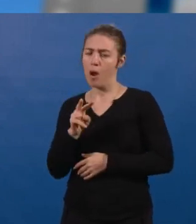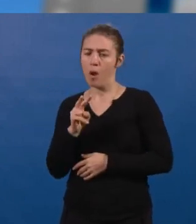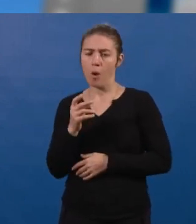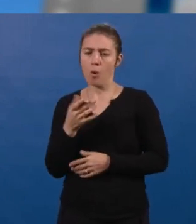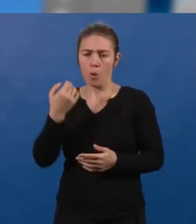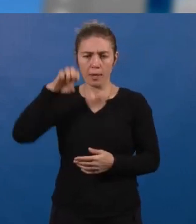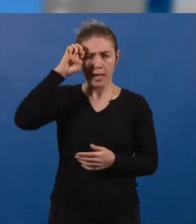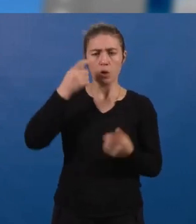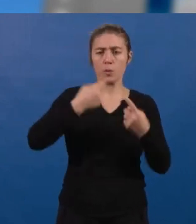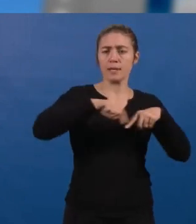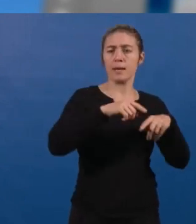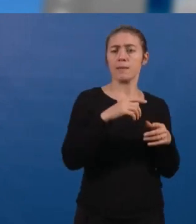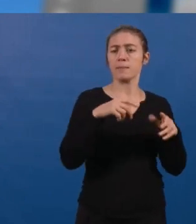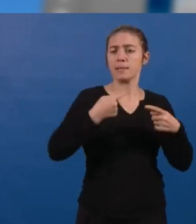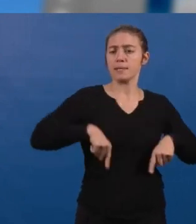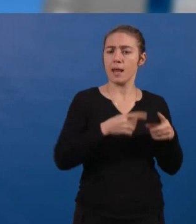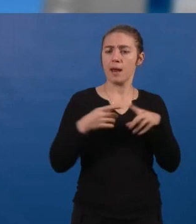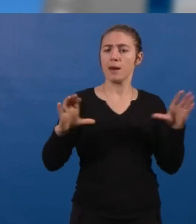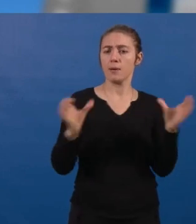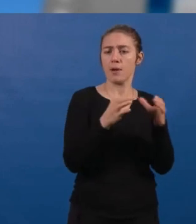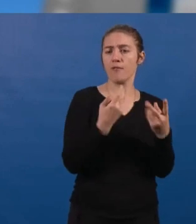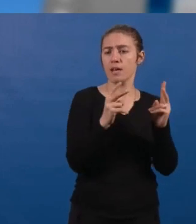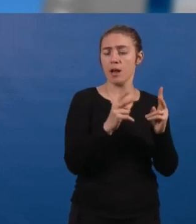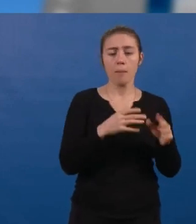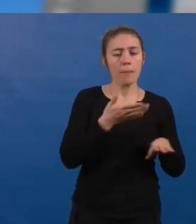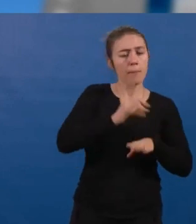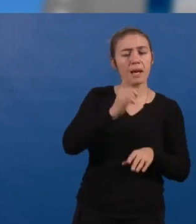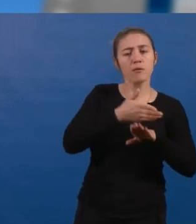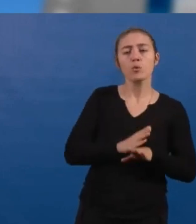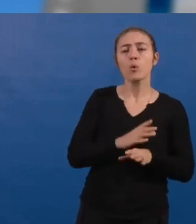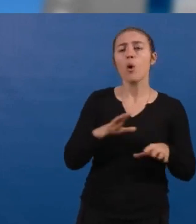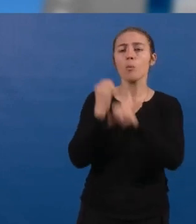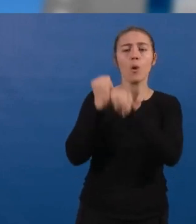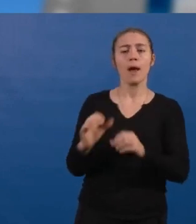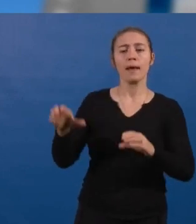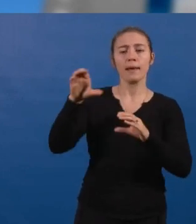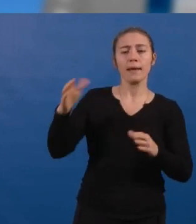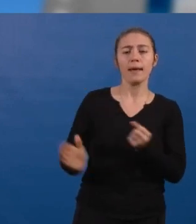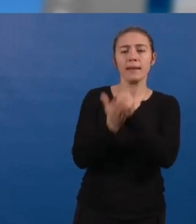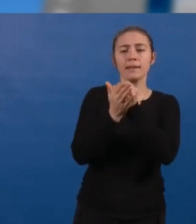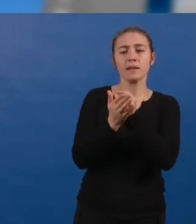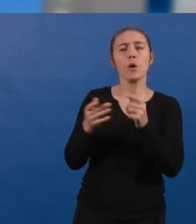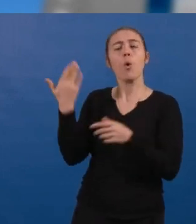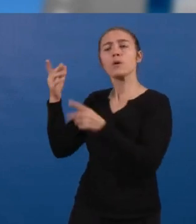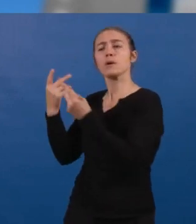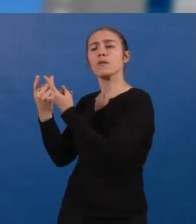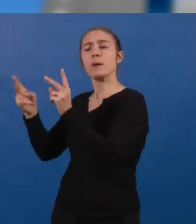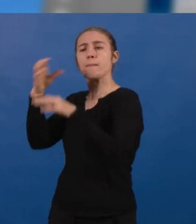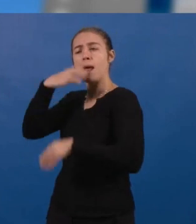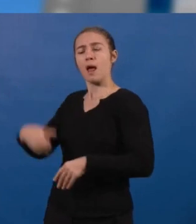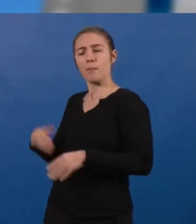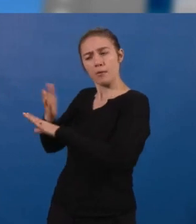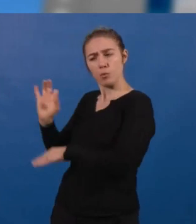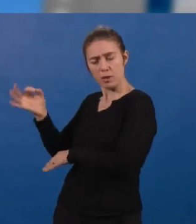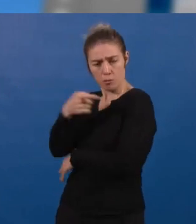interministériel de la ville n'ait pas prévu les emplois aidés, comme le demandent un certain nombre de maires. J'évoquais la formation